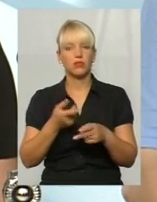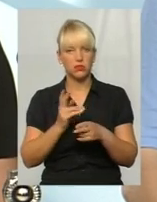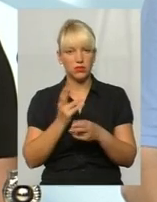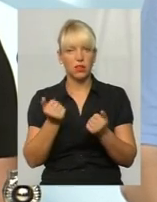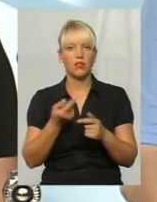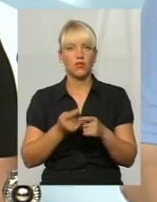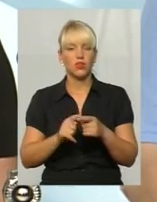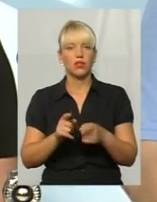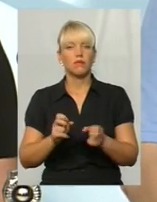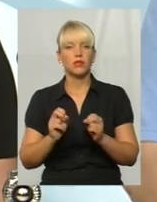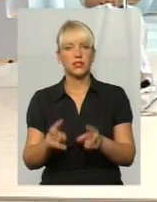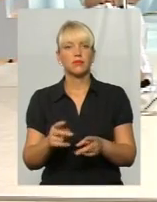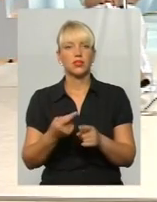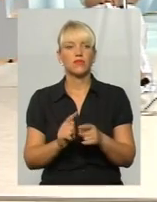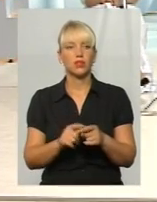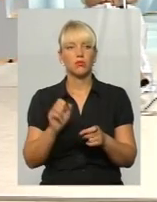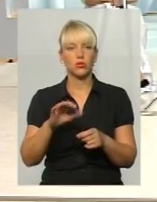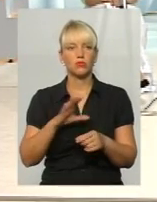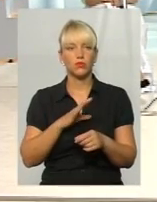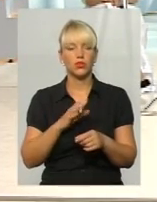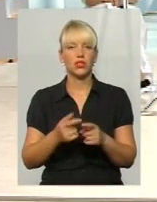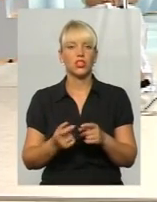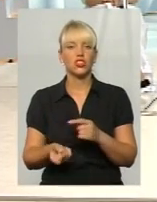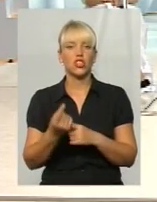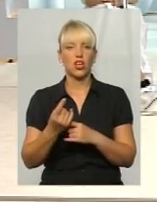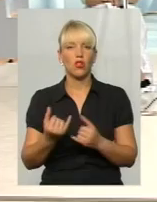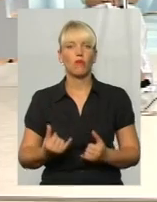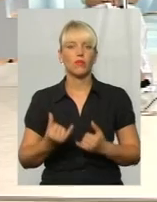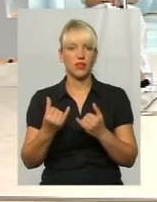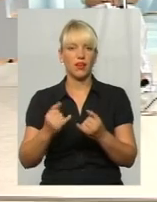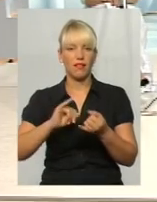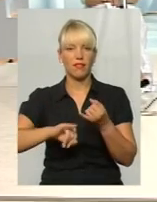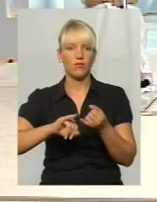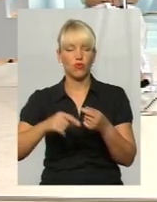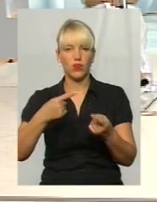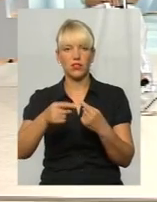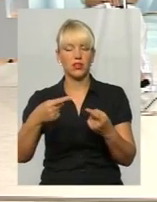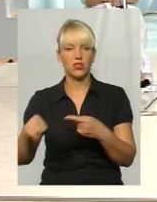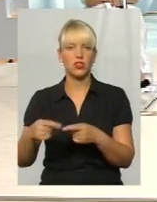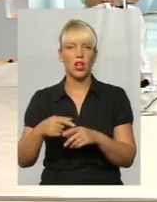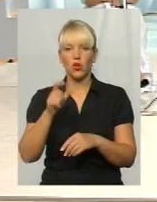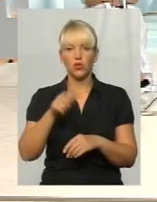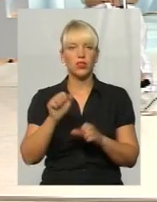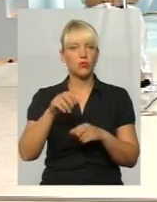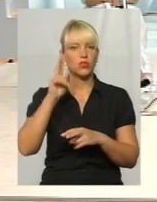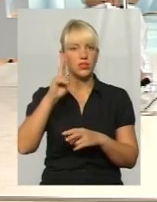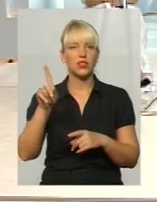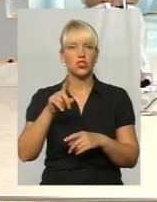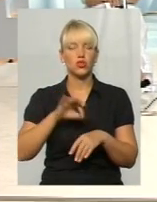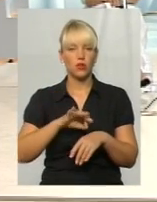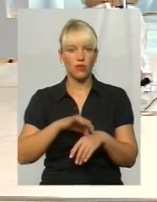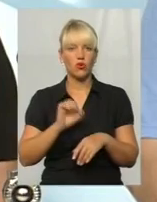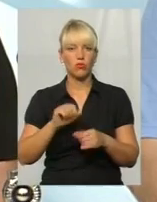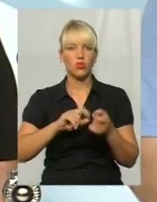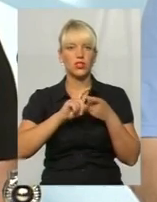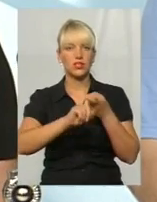можуть стати джерелом інфікування. Тобто навіть не знаючи про те, що вони несуть потенційну загрозу для